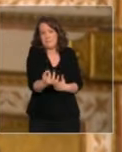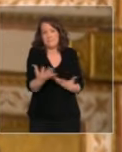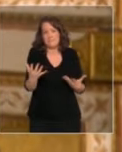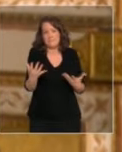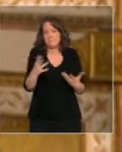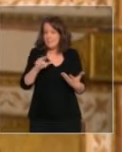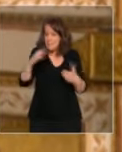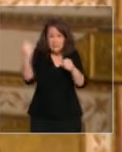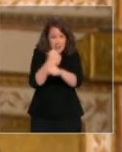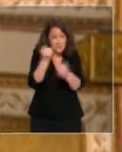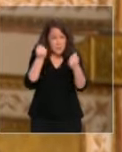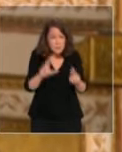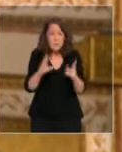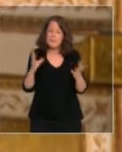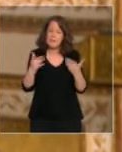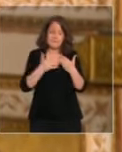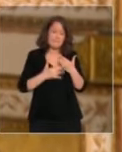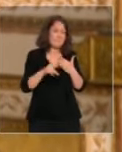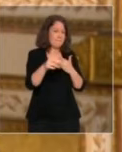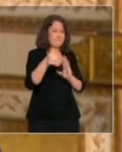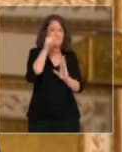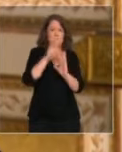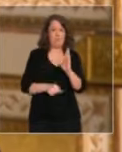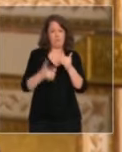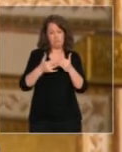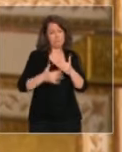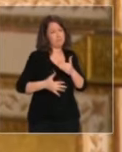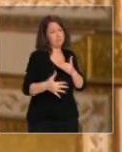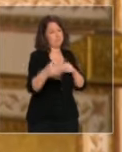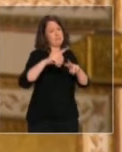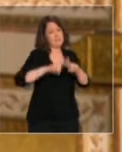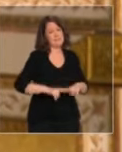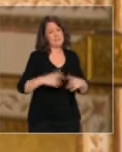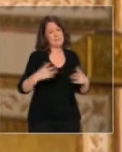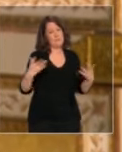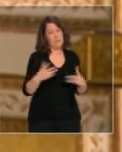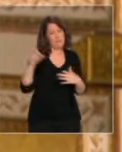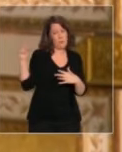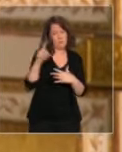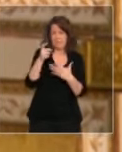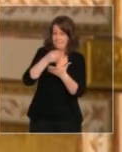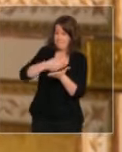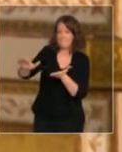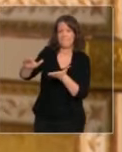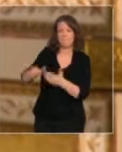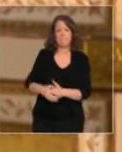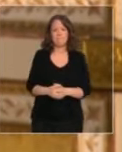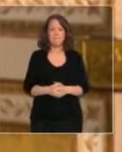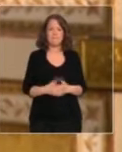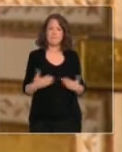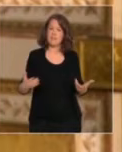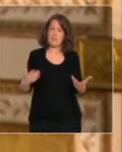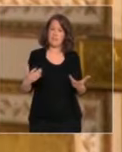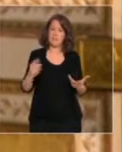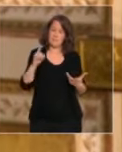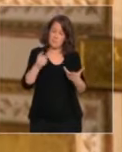aurons plusieurs mois à vivre avec le virus. Avec humilité, il nous faut aujourd'hui décider